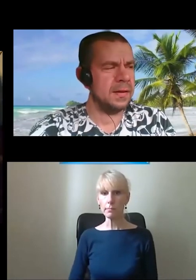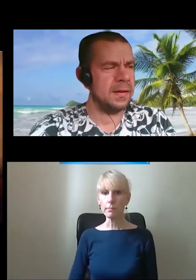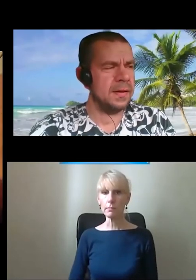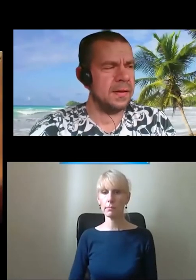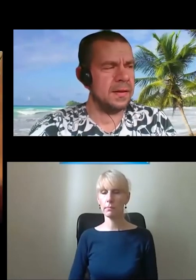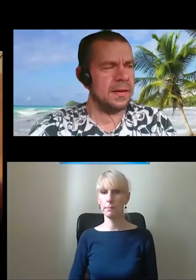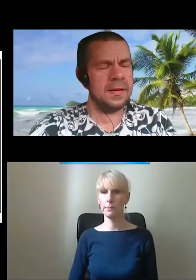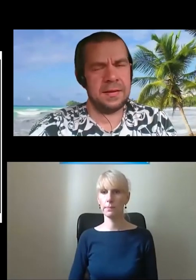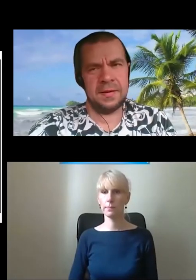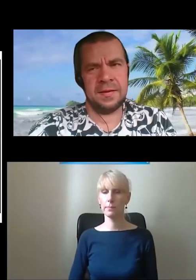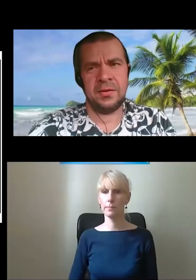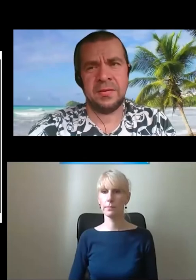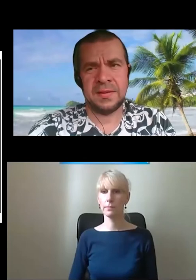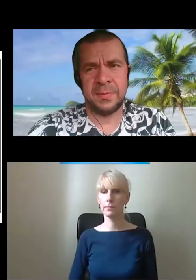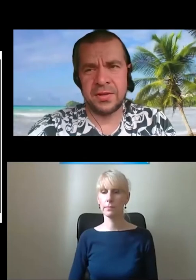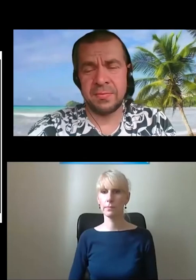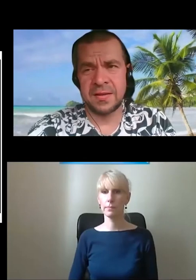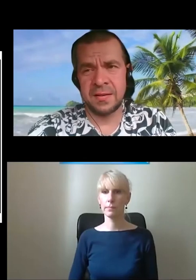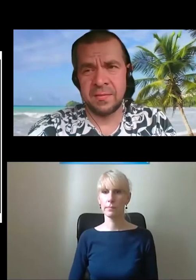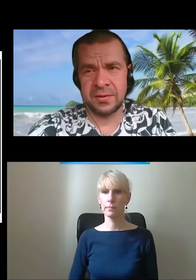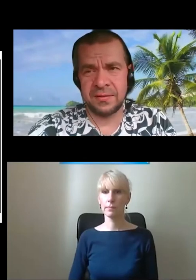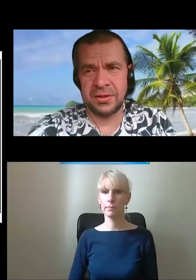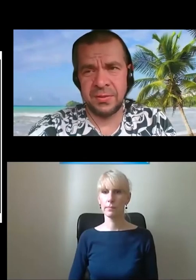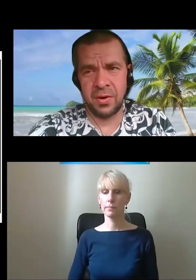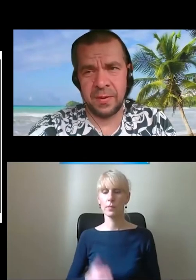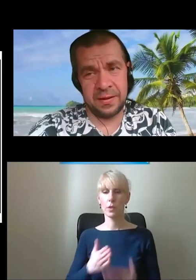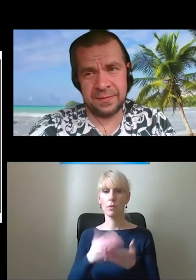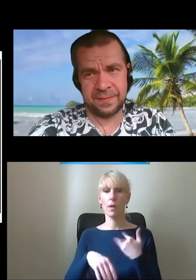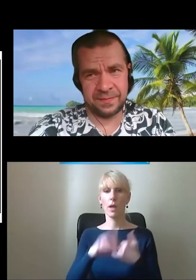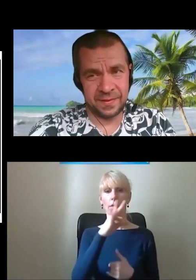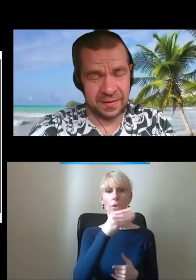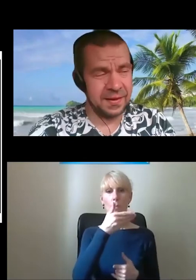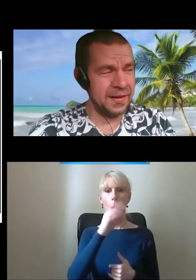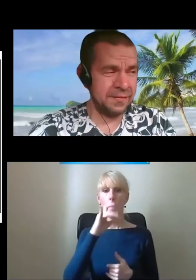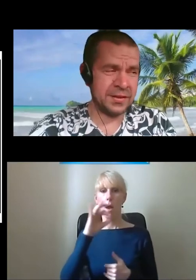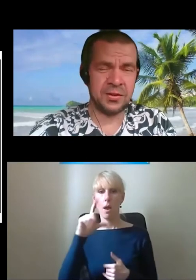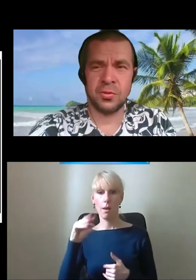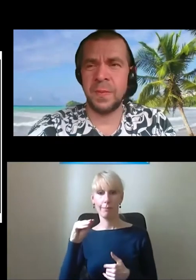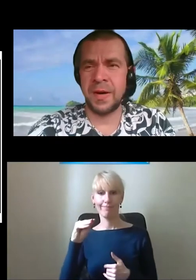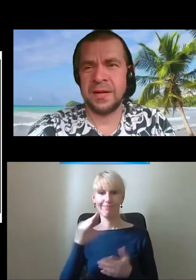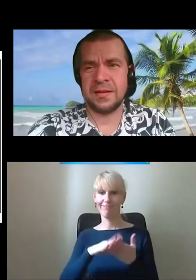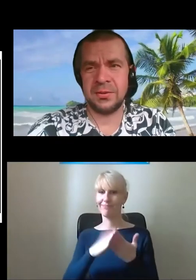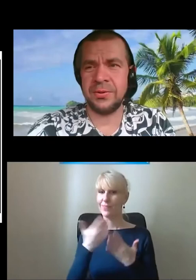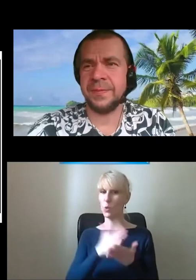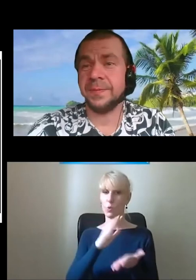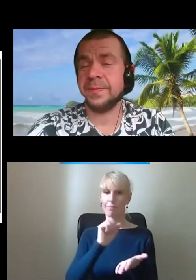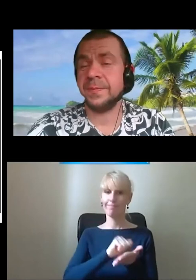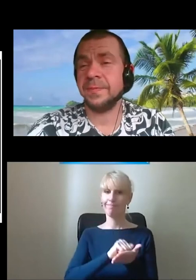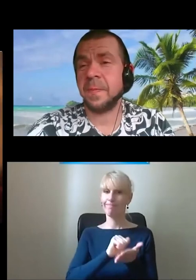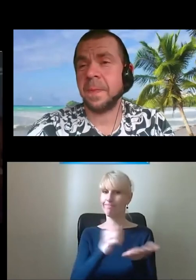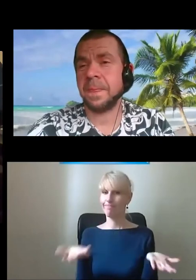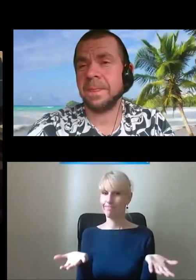T-Mobile. No, za pierwszym razem odzywa się T-Mobile. Więc to już poprawia nastrój.